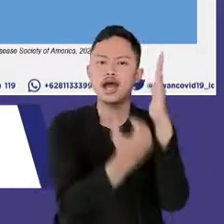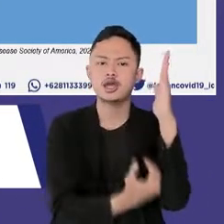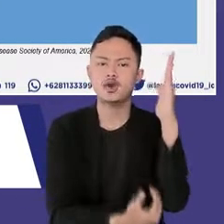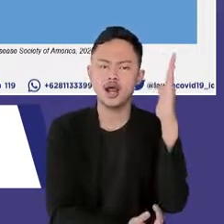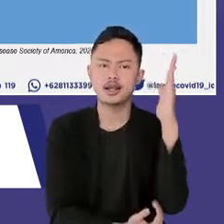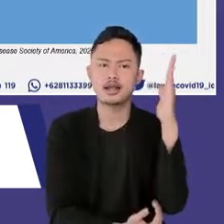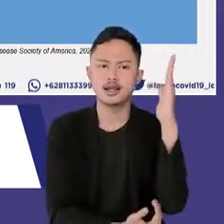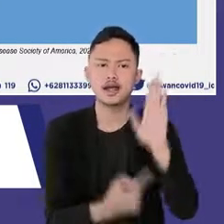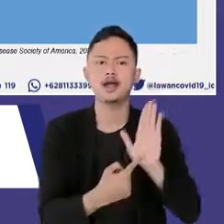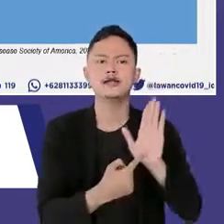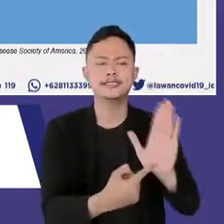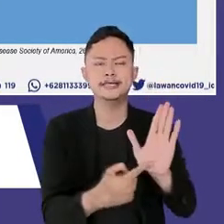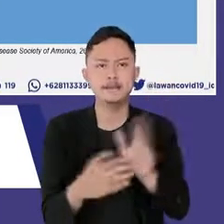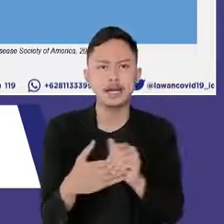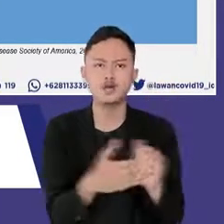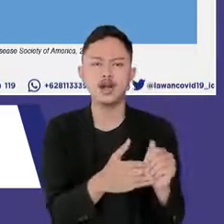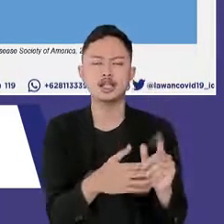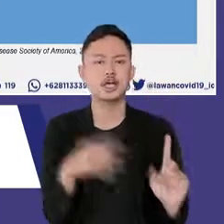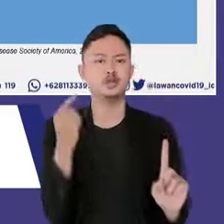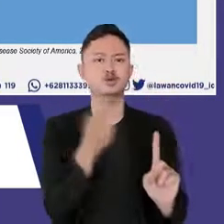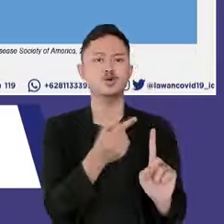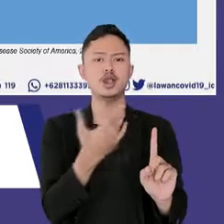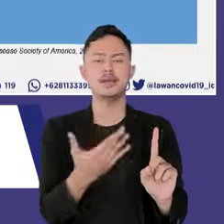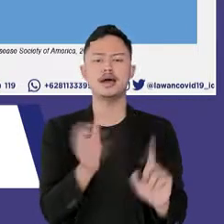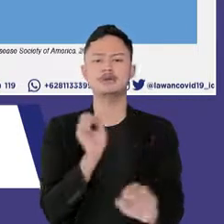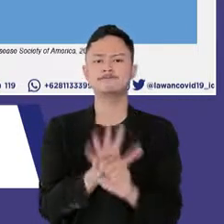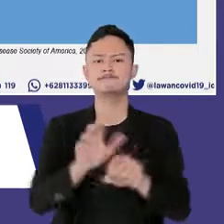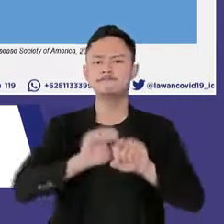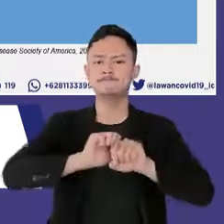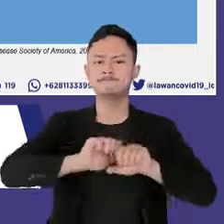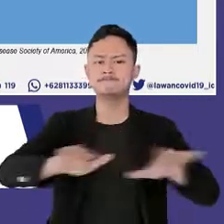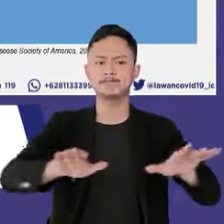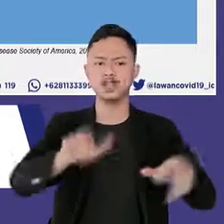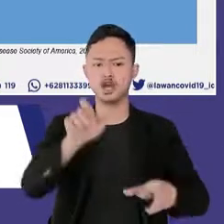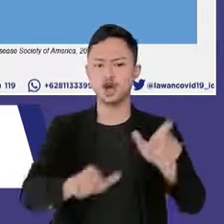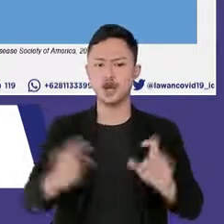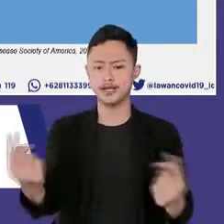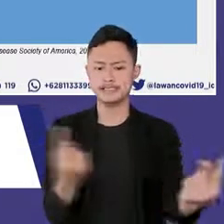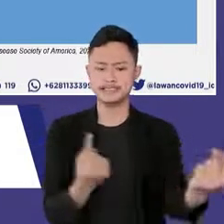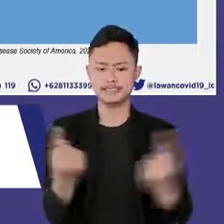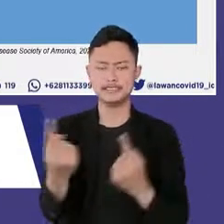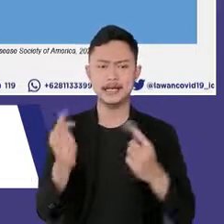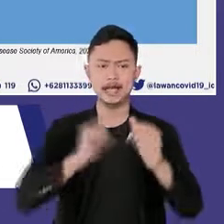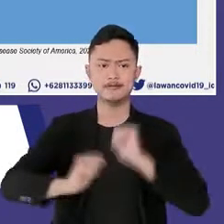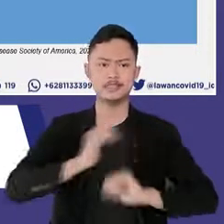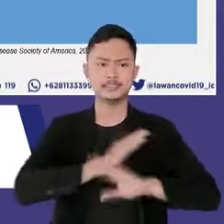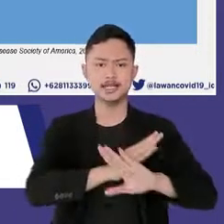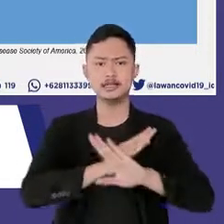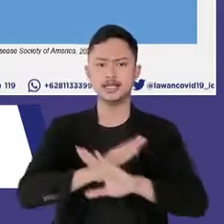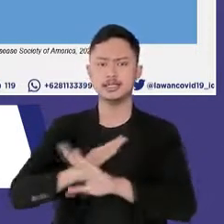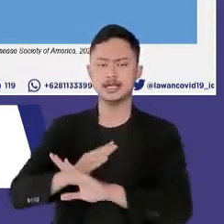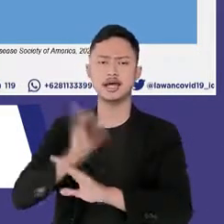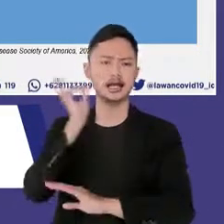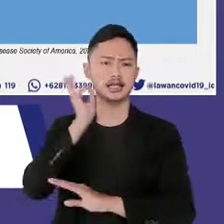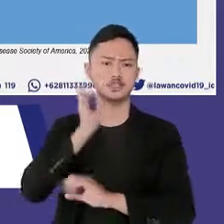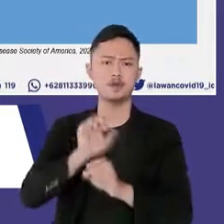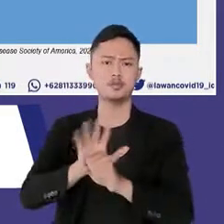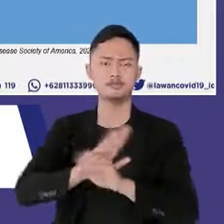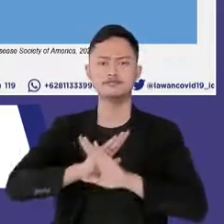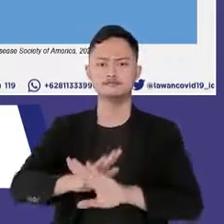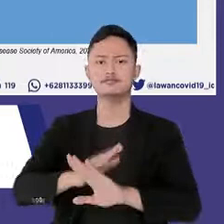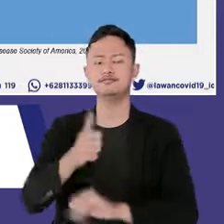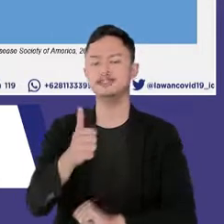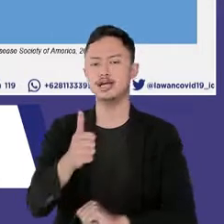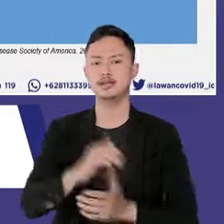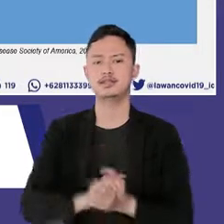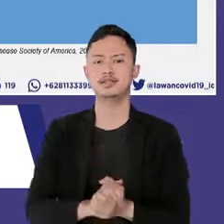an dan upaya proteksi lebih baik tiap individu yang berkegiatan di dalamnya kemunculan